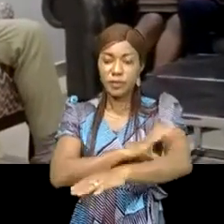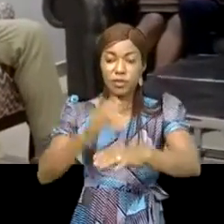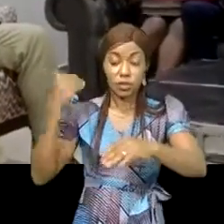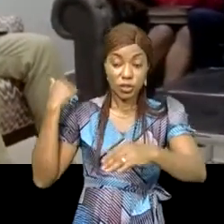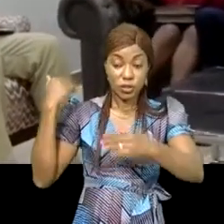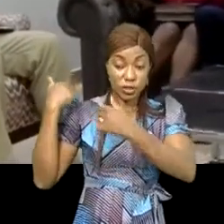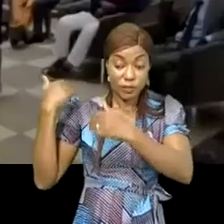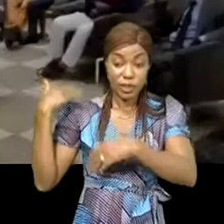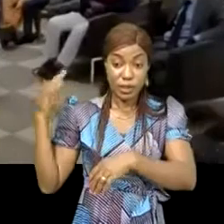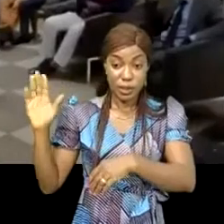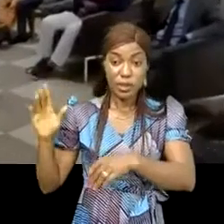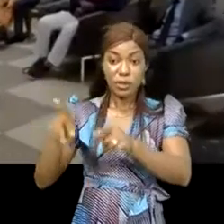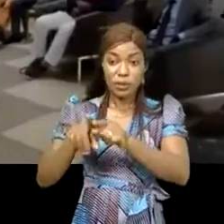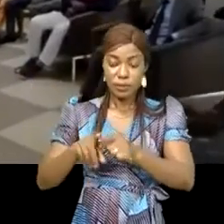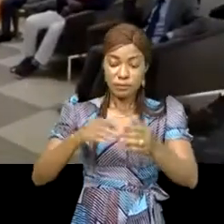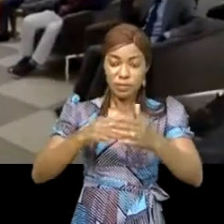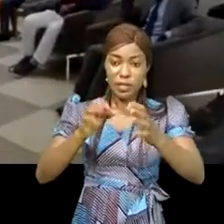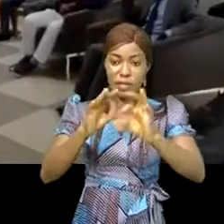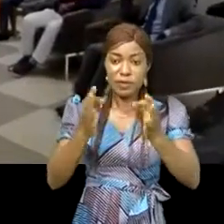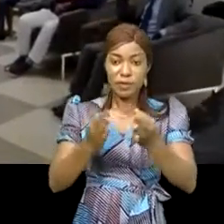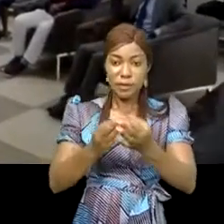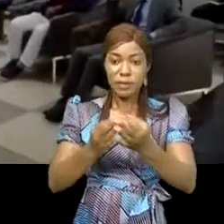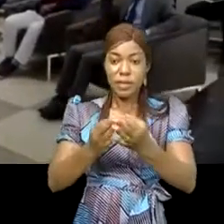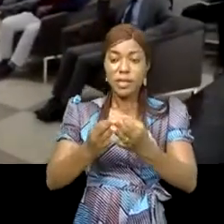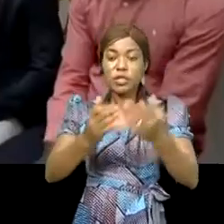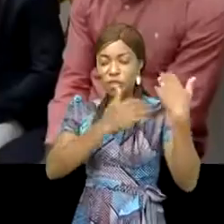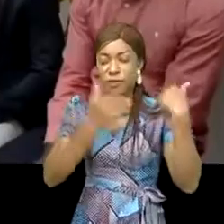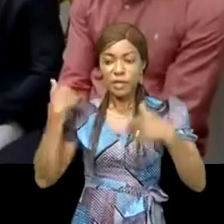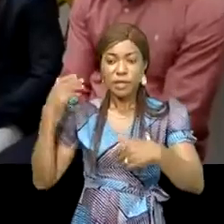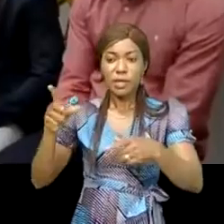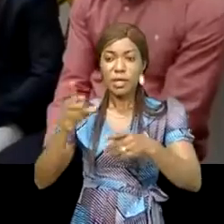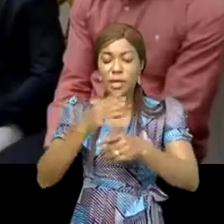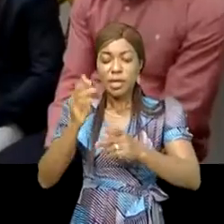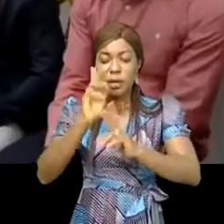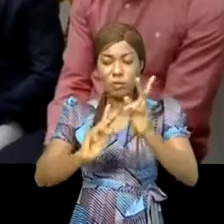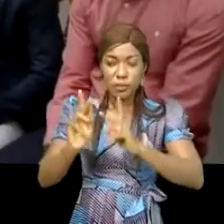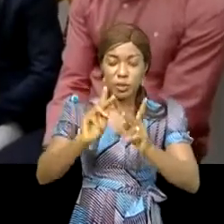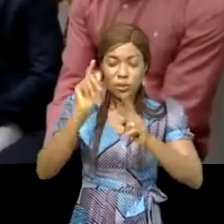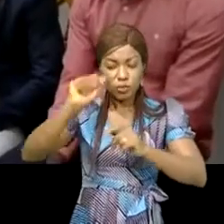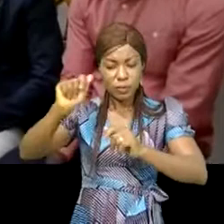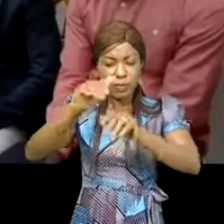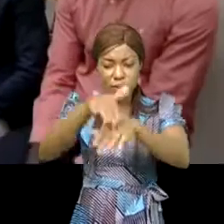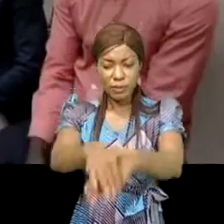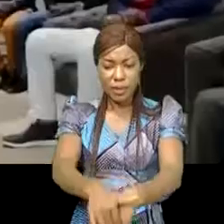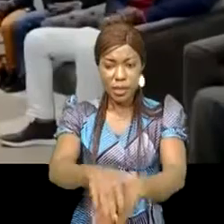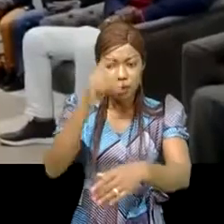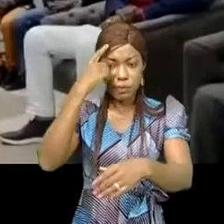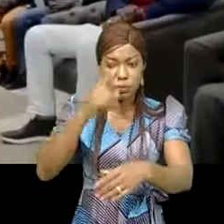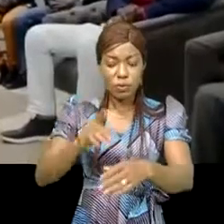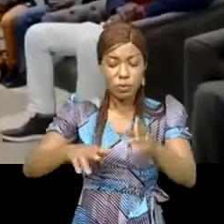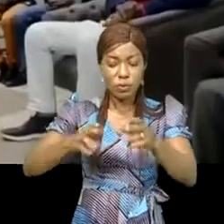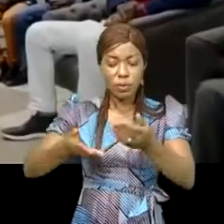ayant aussi la mission de rapprocher la famille naturelle du chef de l'État qui est la population de s'impliquer personnellement pour le